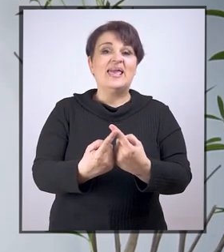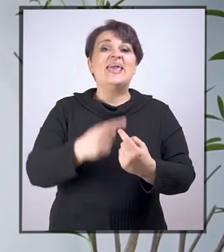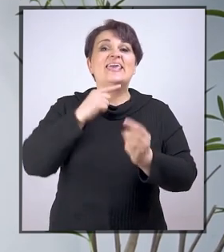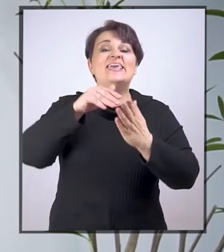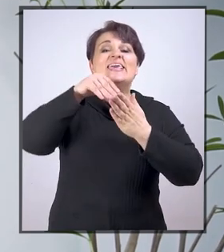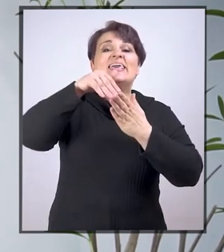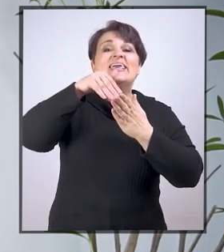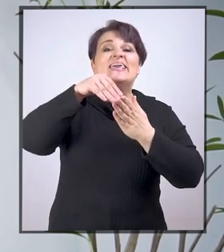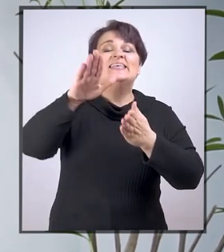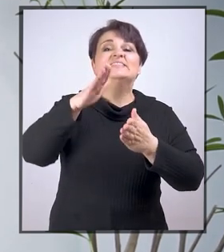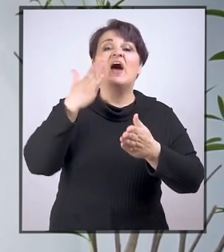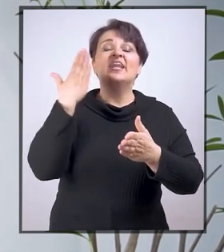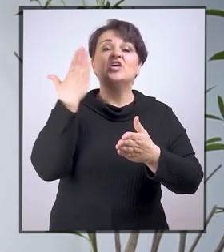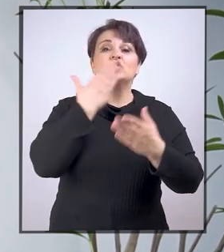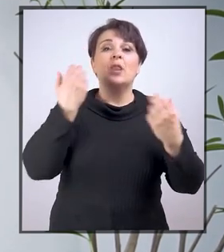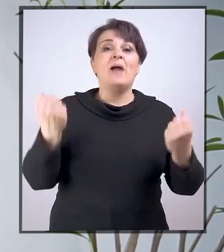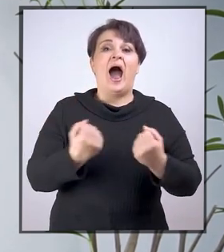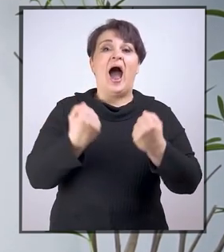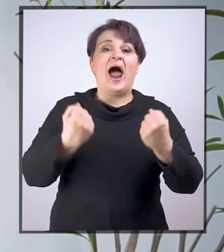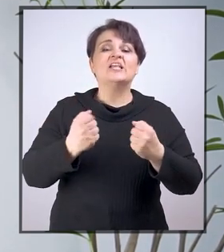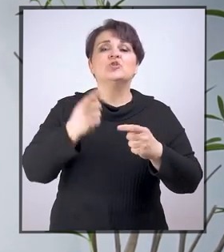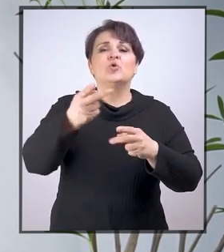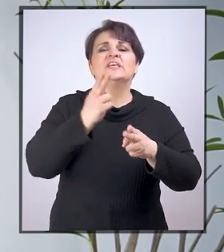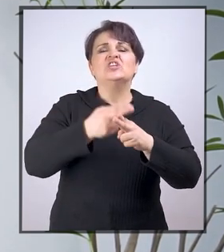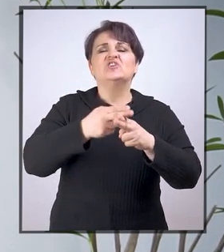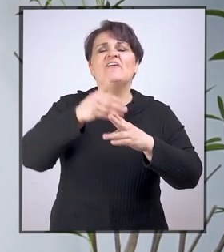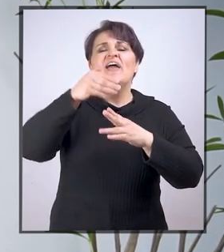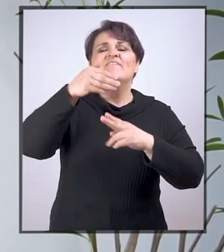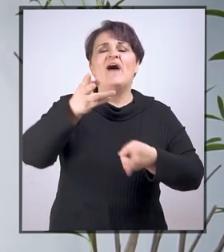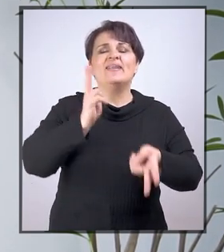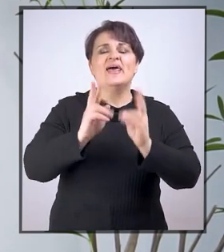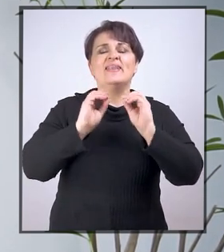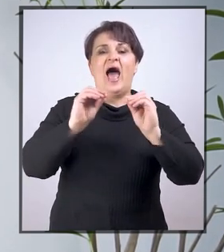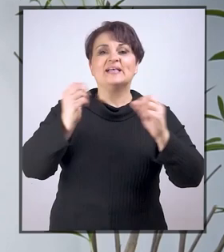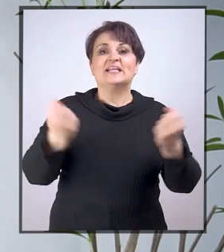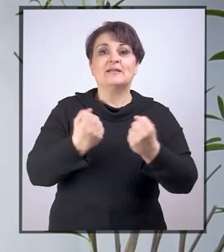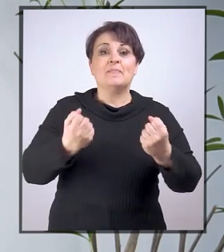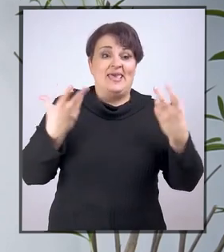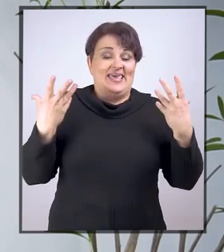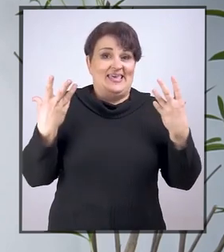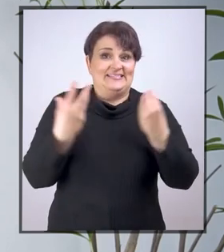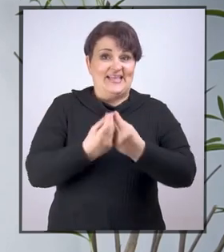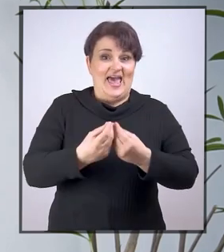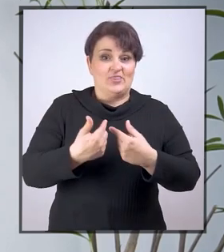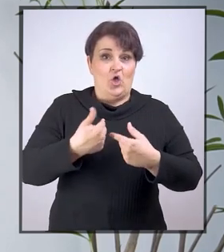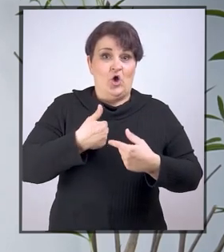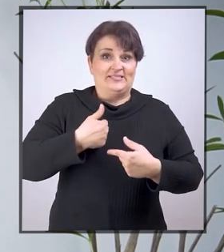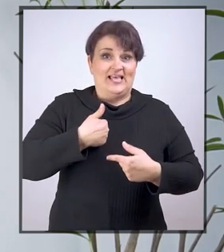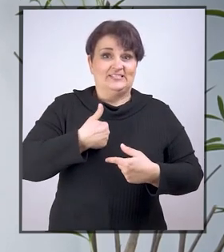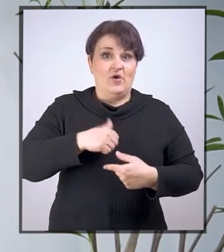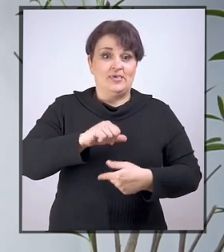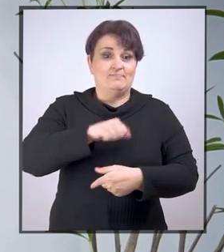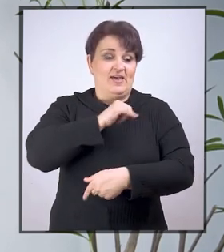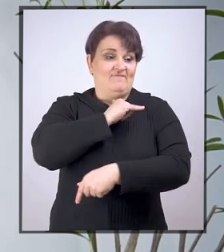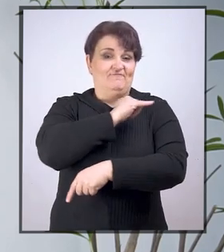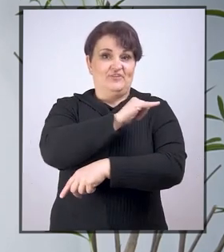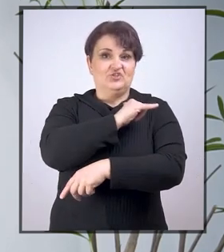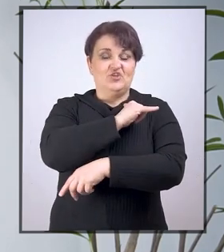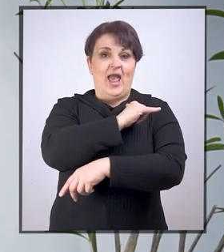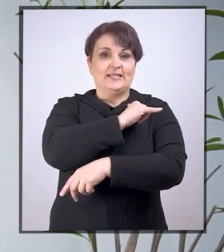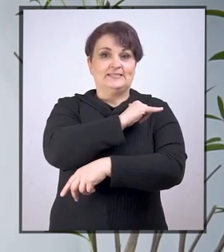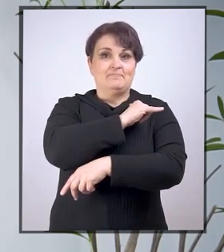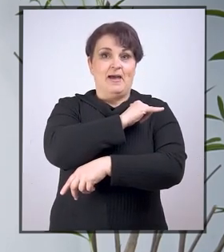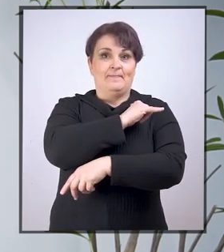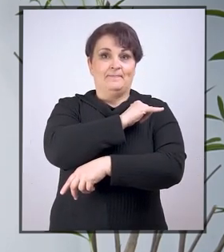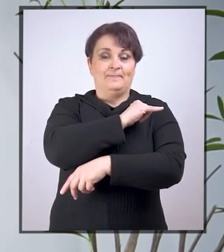u izvanškolskim aktivnostima, van nastavnim aktivnostima. Zajedno sa svojim vršnjacima,